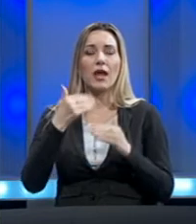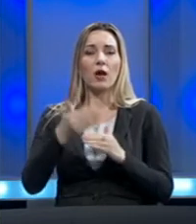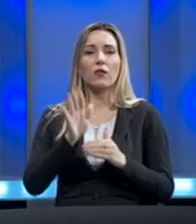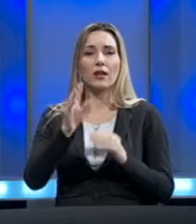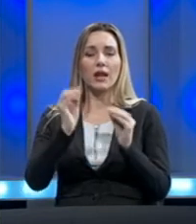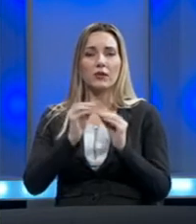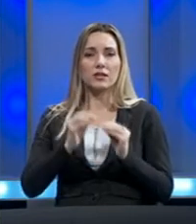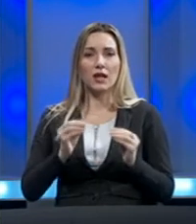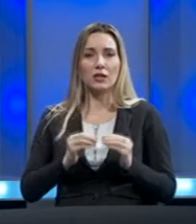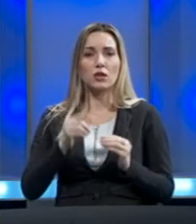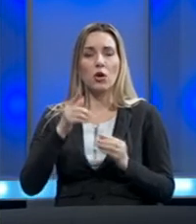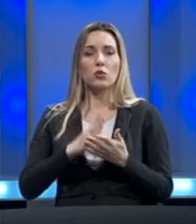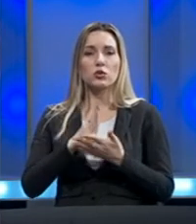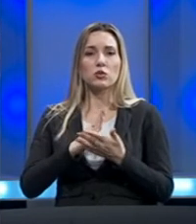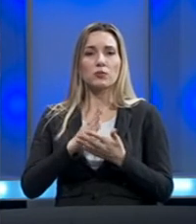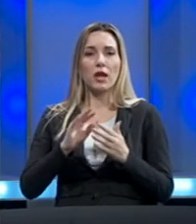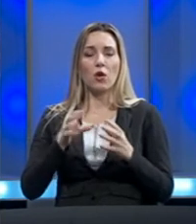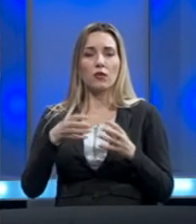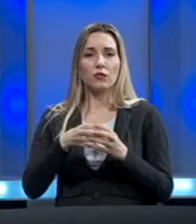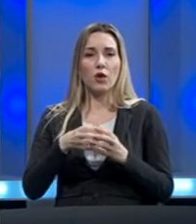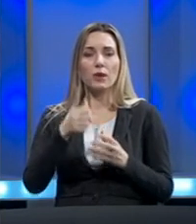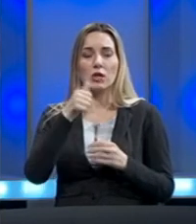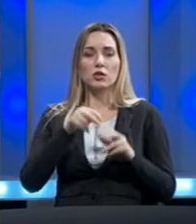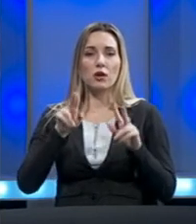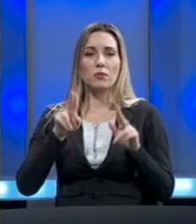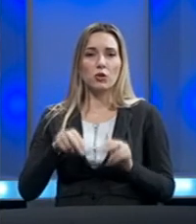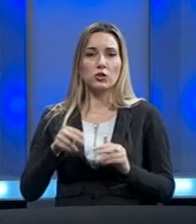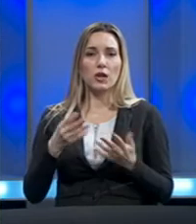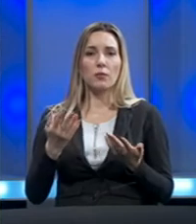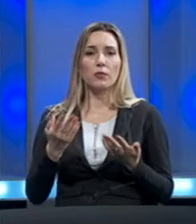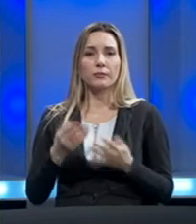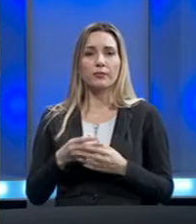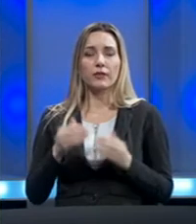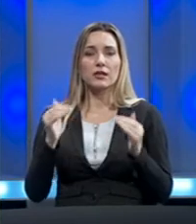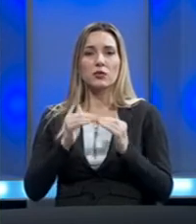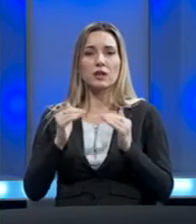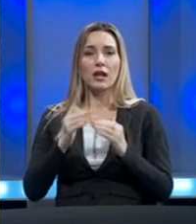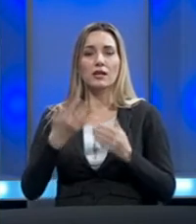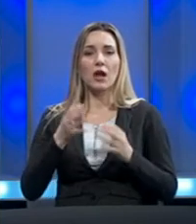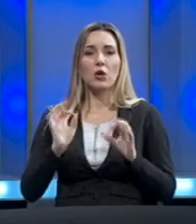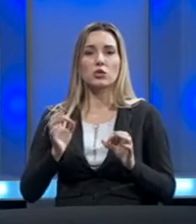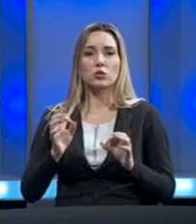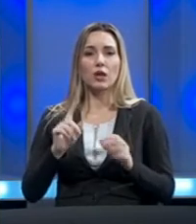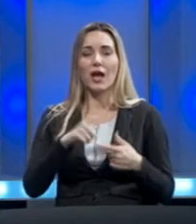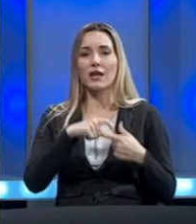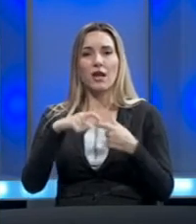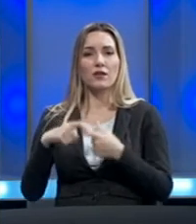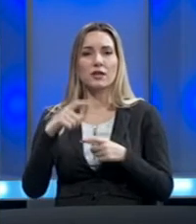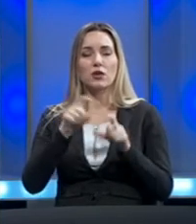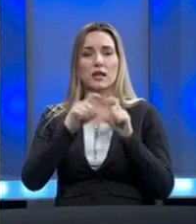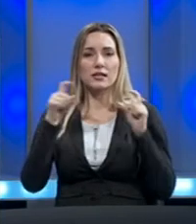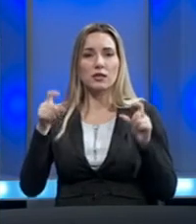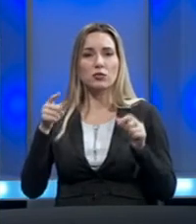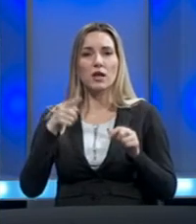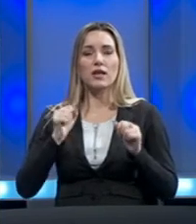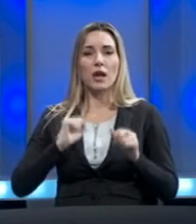sadržaje u službenoj formi. Ono što možemo, ali kažem da se saglasimo kao struka nevezana za samu instituciju je to da